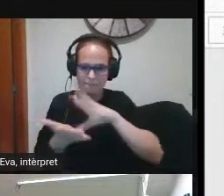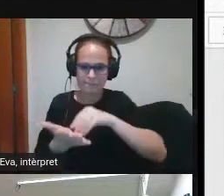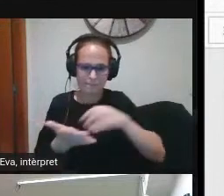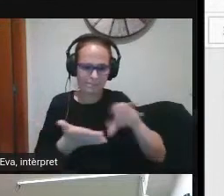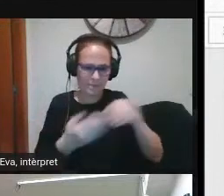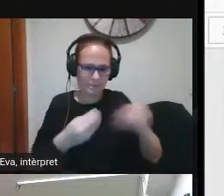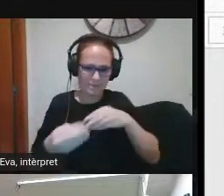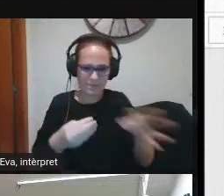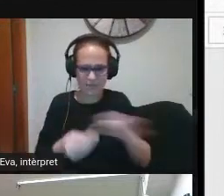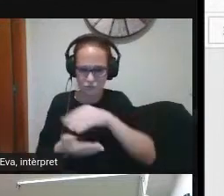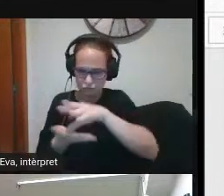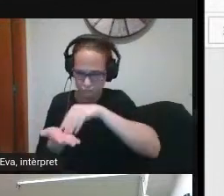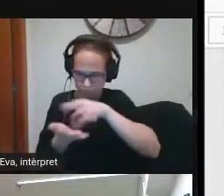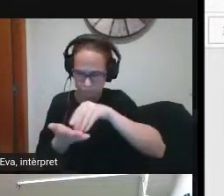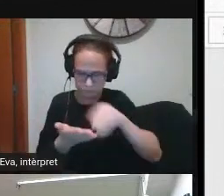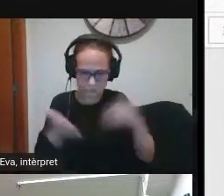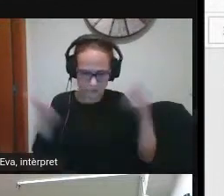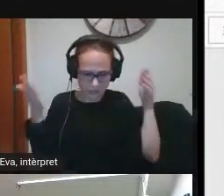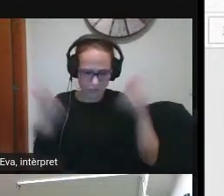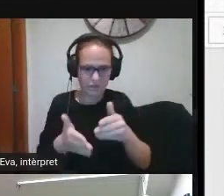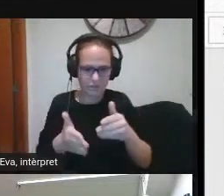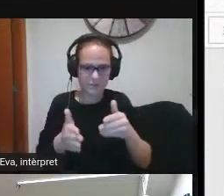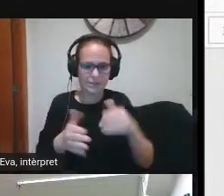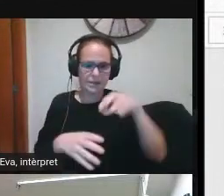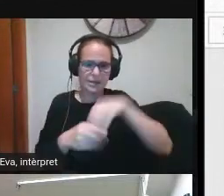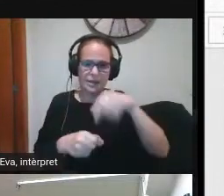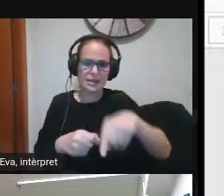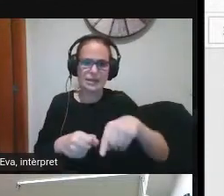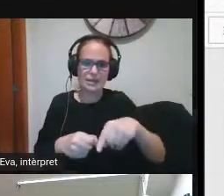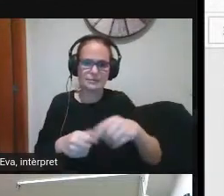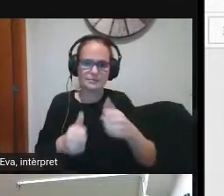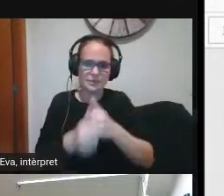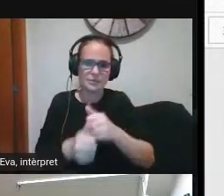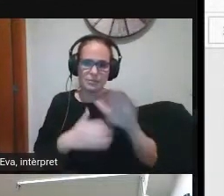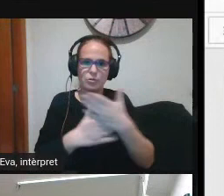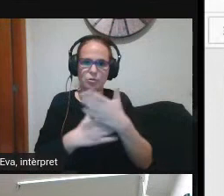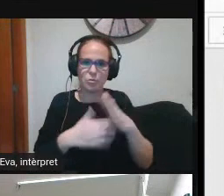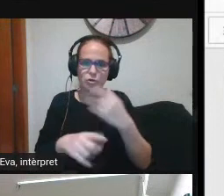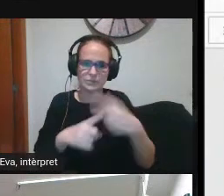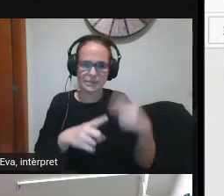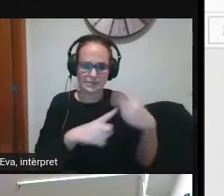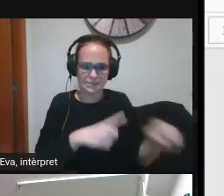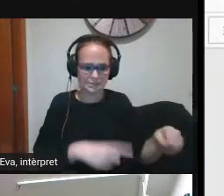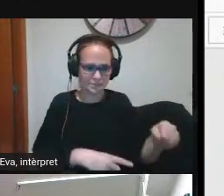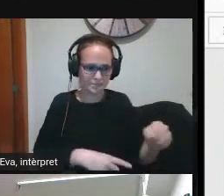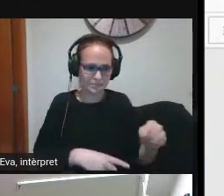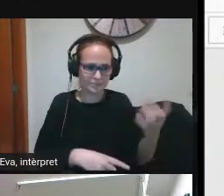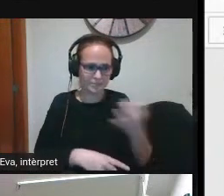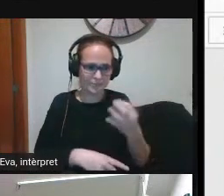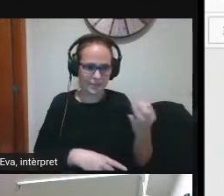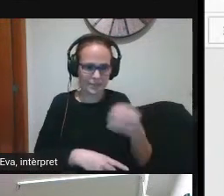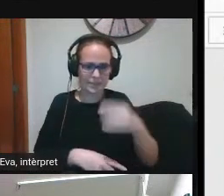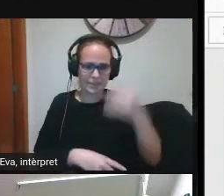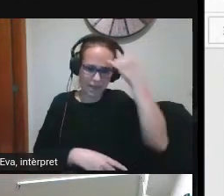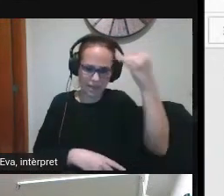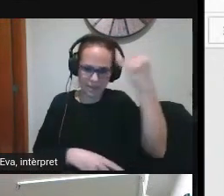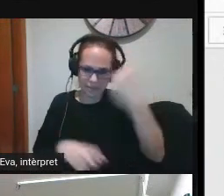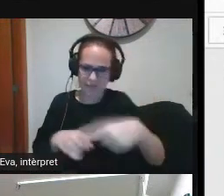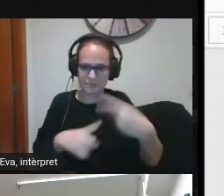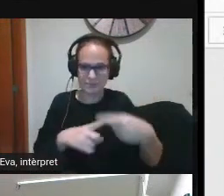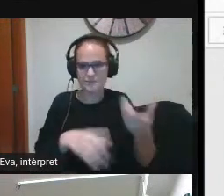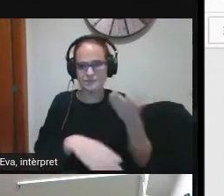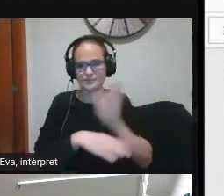espai on també està acompanyat de diferents propostes que donem idees i oferim